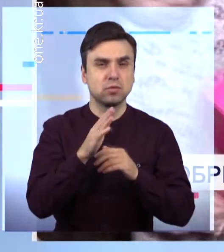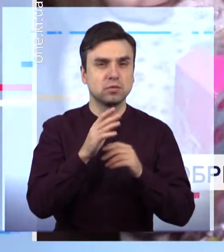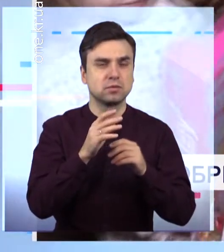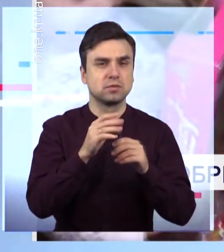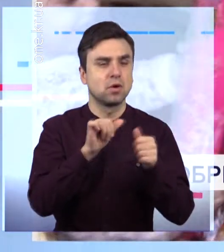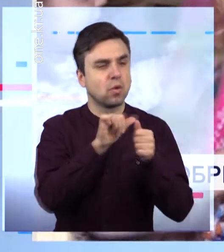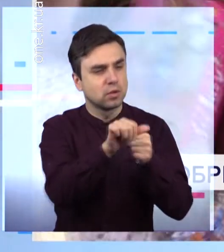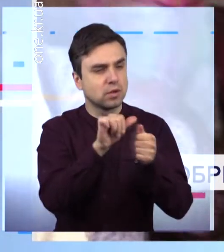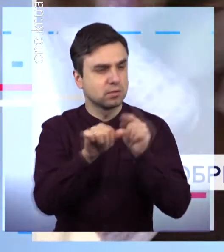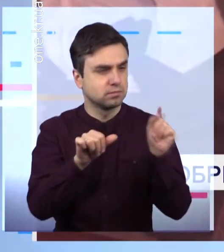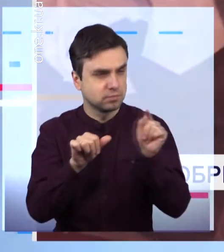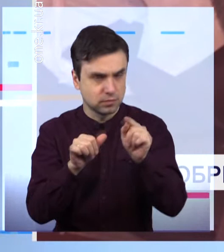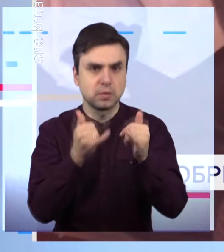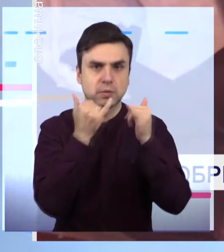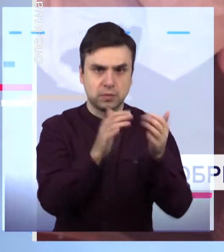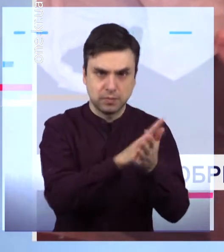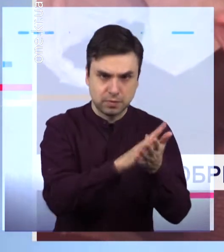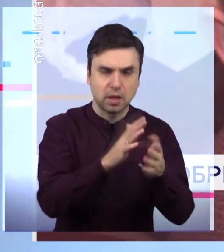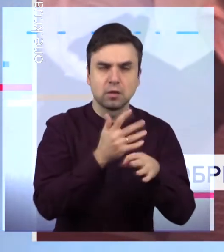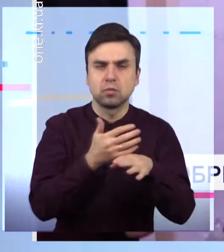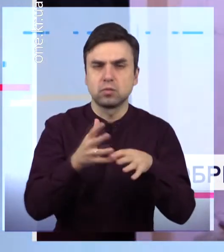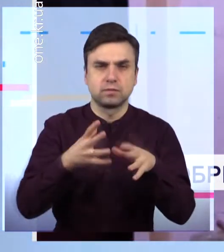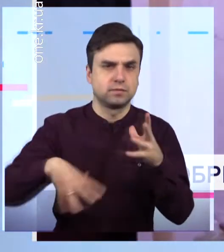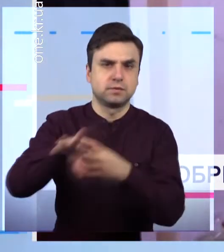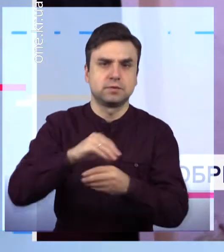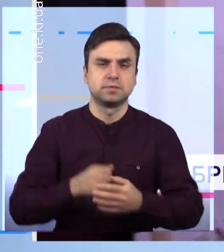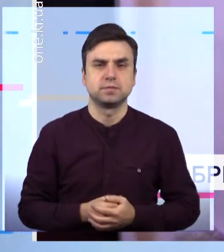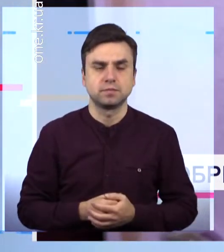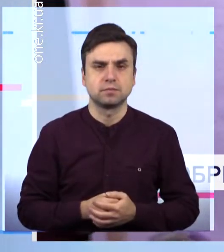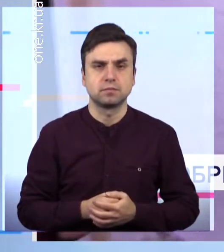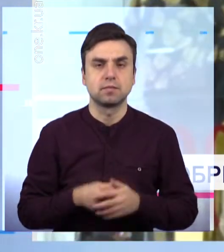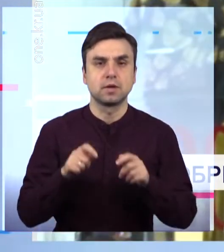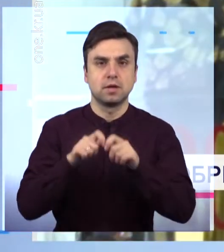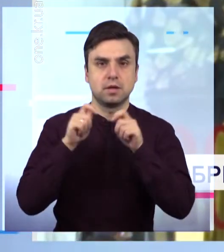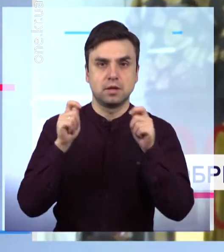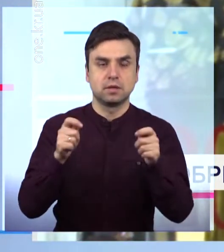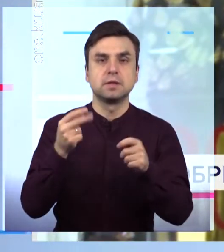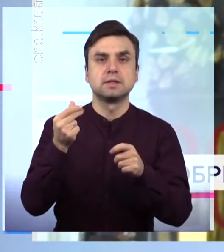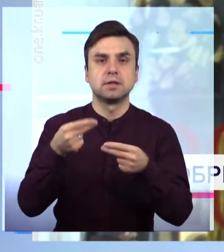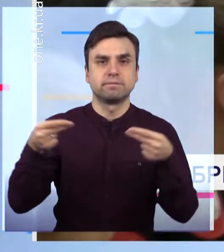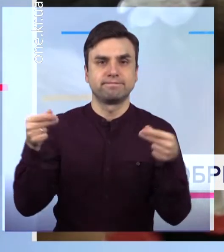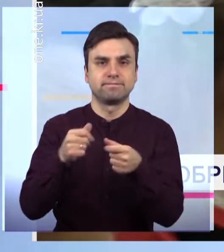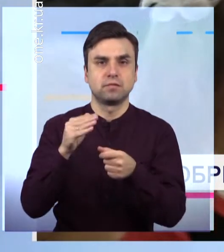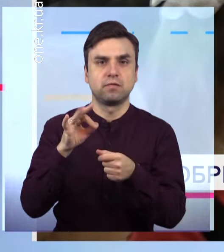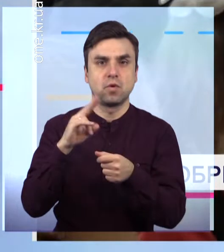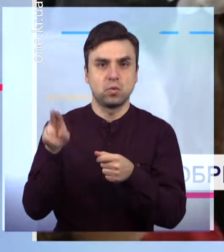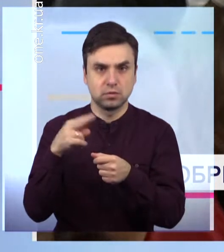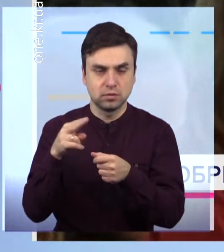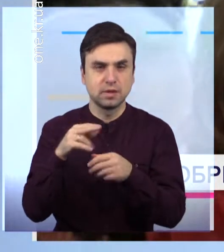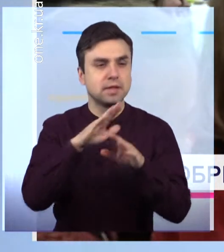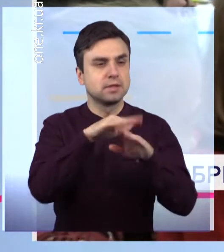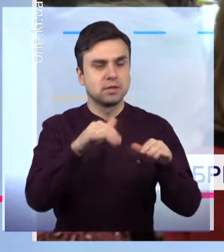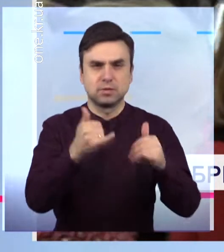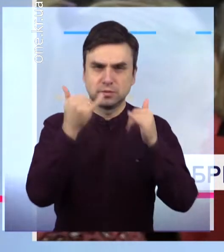Створити благодійний фонд та подарувати частинку добра Небайдужі містянки привітали особливо малечу Кривого Рогу зі